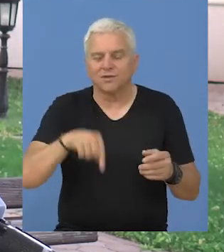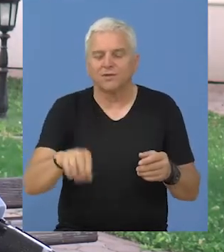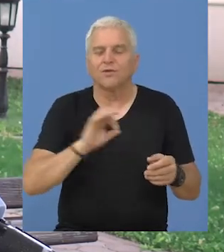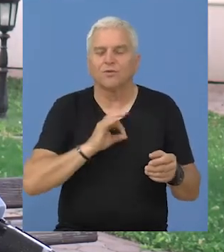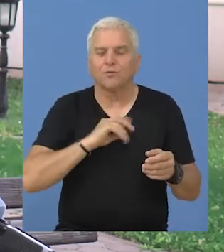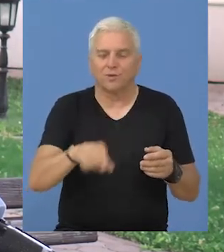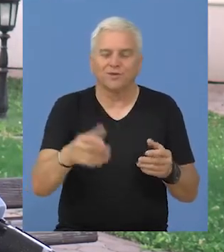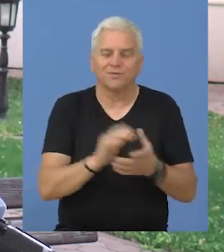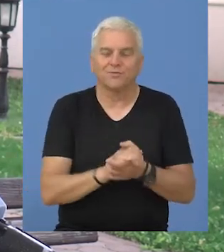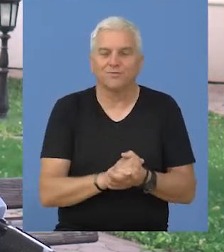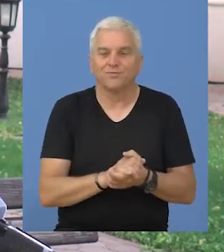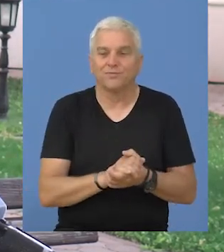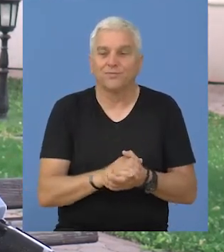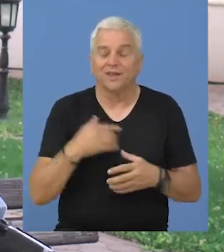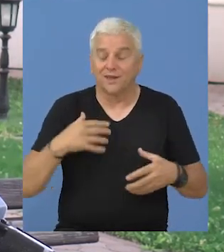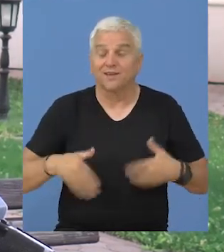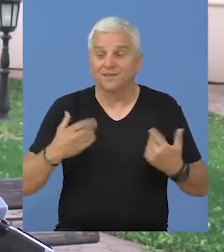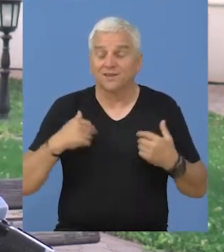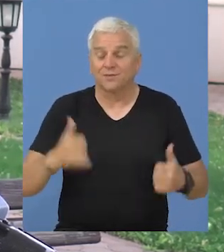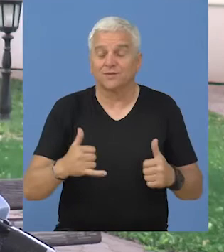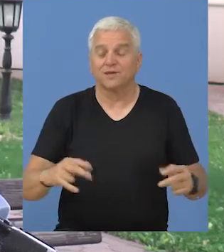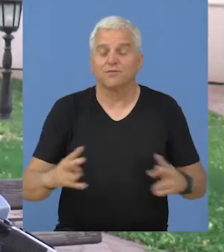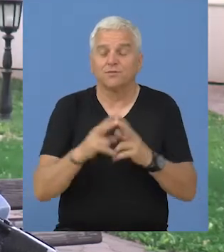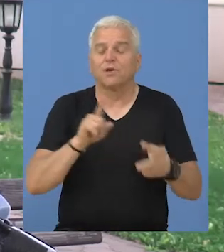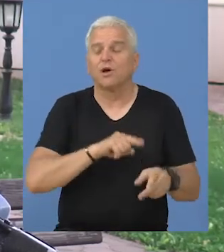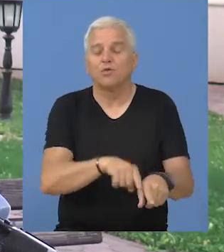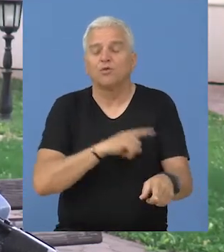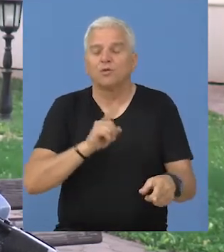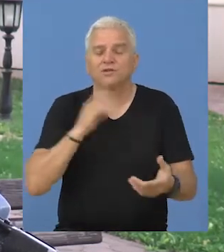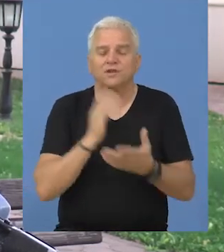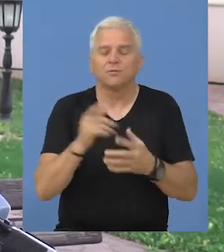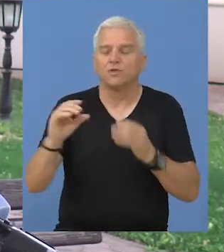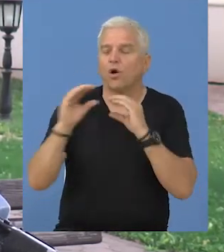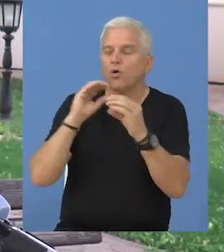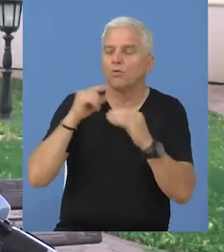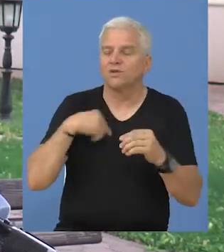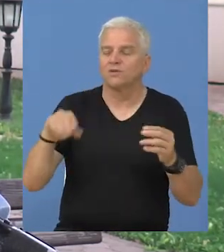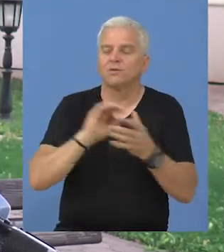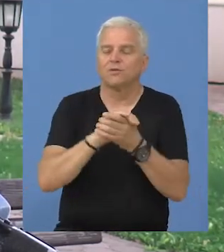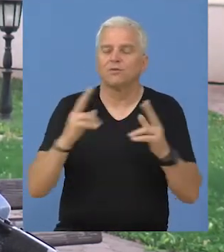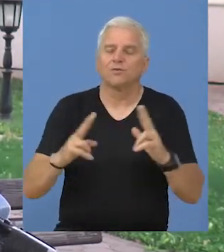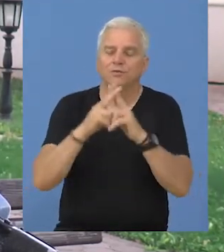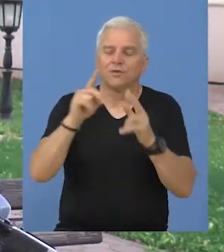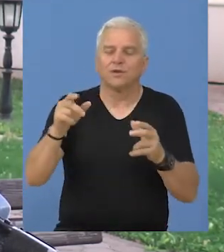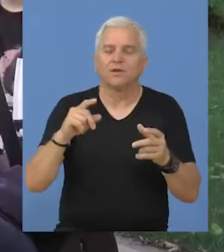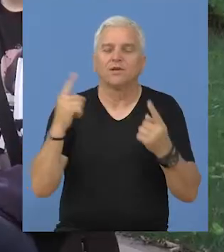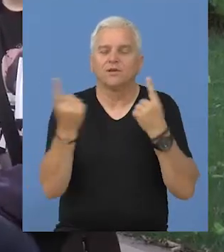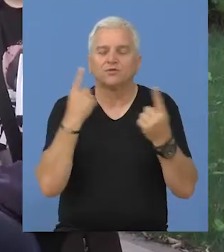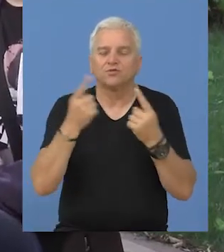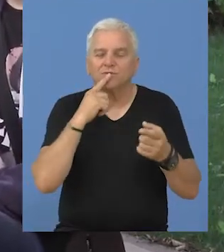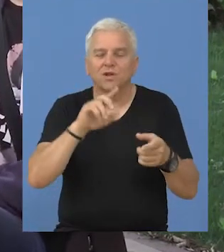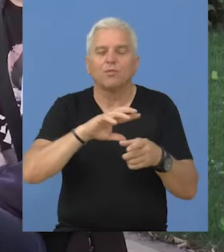i umetnosti nego pred svojim svojima svojevraženima, to je tako uvek, ali ja se radujem ovom sve jer nisam davno imao tu komunikaciju sa svojim svojima svojevraženima.